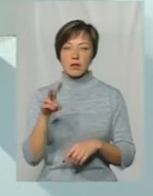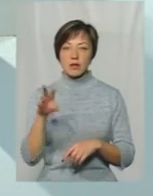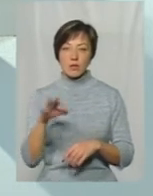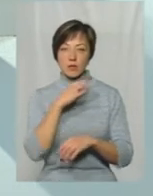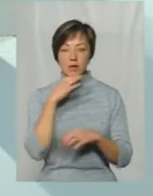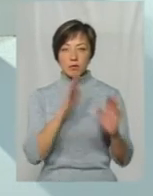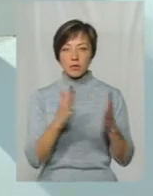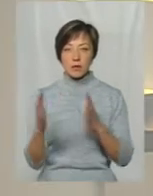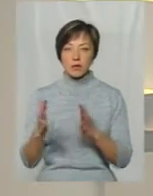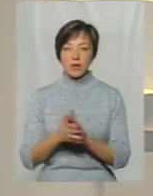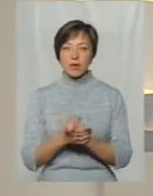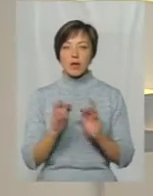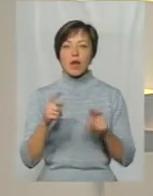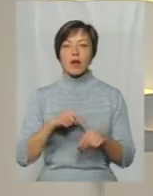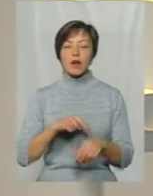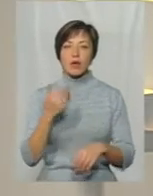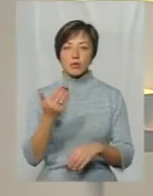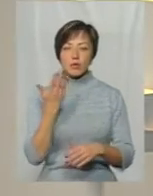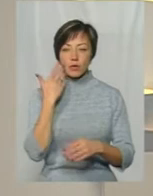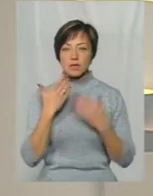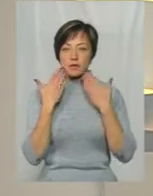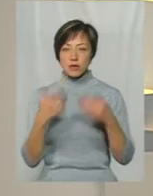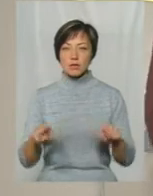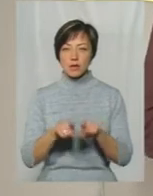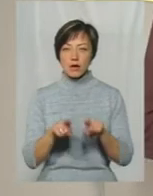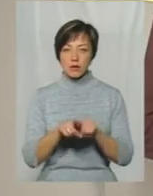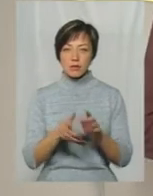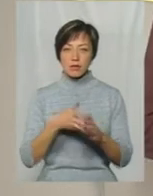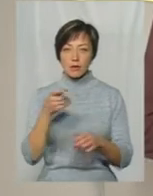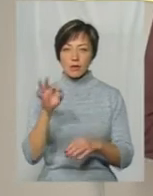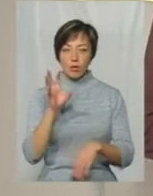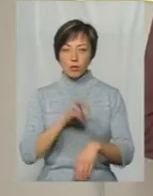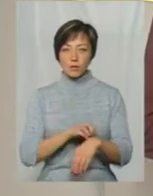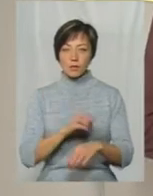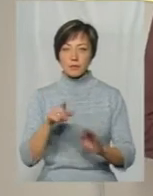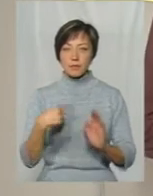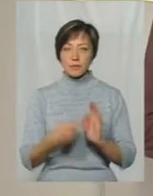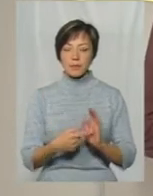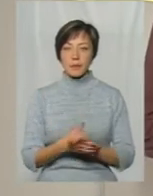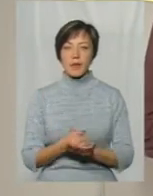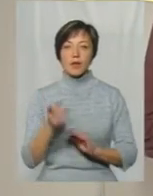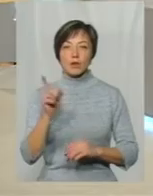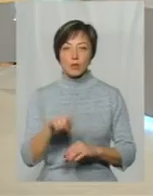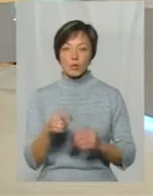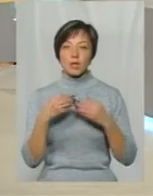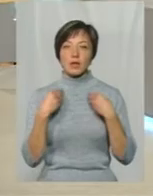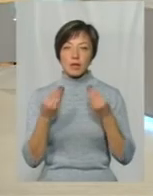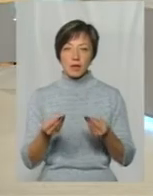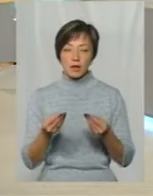І як реагуєте, коли звертаються з такими зверненнями стосовно покусів? Ну, ось тоді ми надаємо